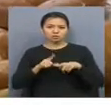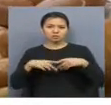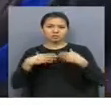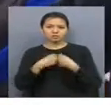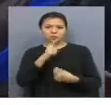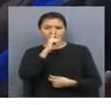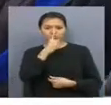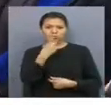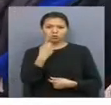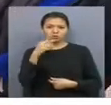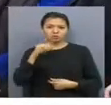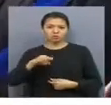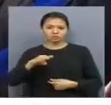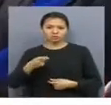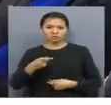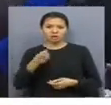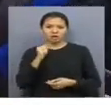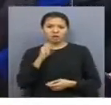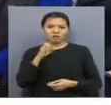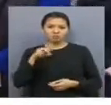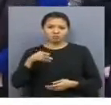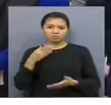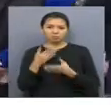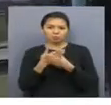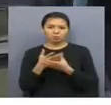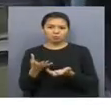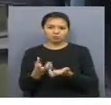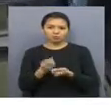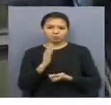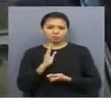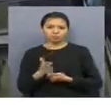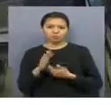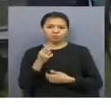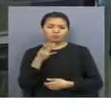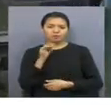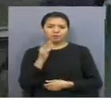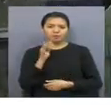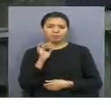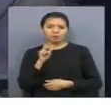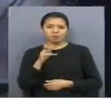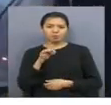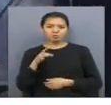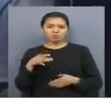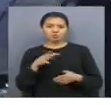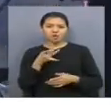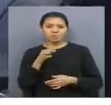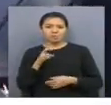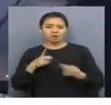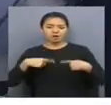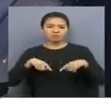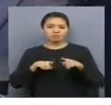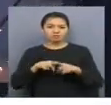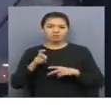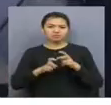айына 101 мүн тенге көлемінде Атауылы әлюметті көмек тағайындалды. Бұдан бүлек, бердібек сапарбаев жібек жолы ауылындағы Джамиля жауап кешілік